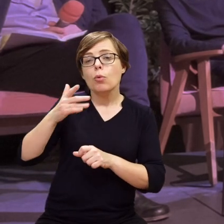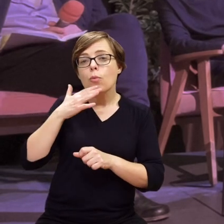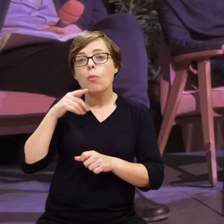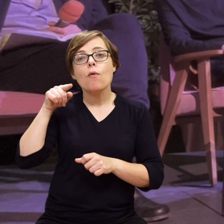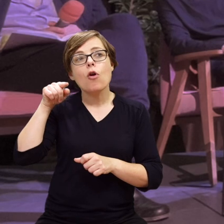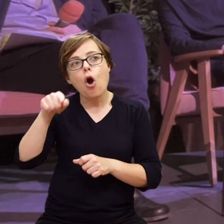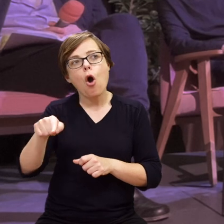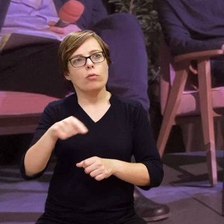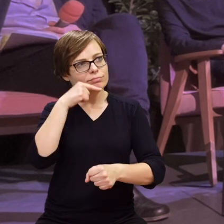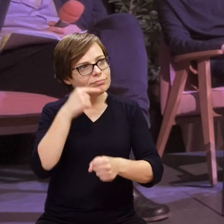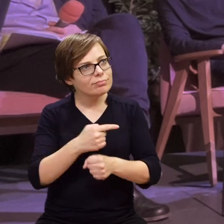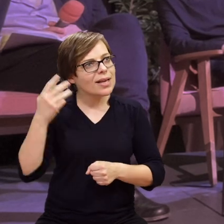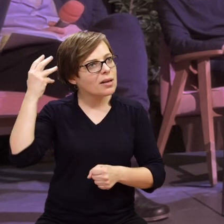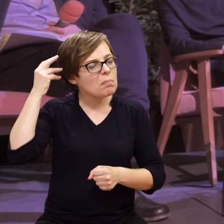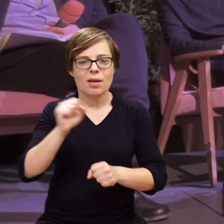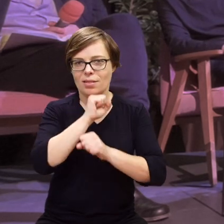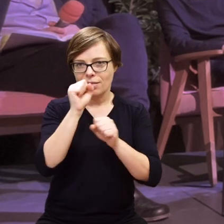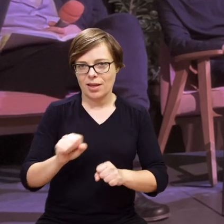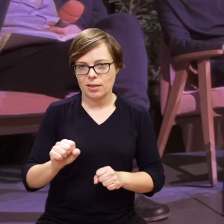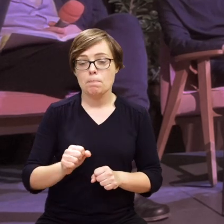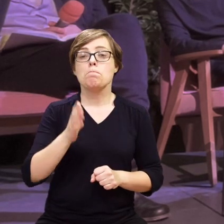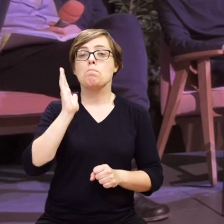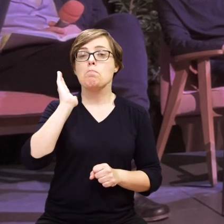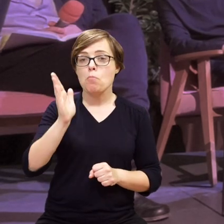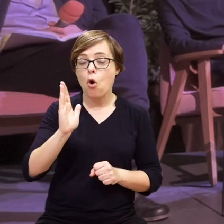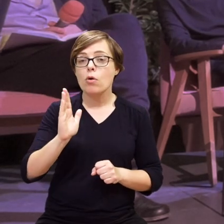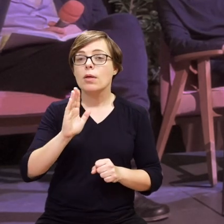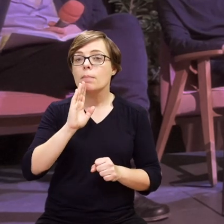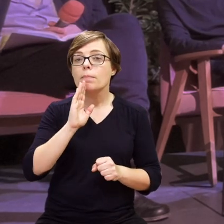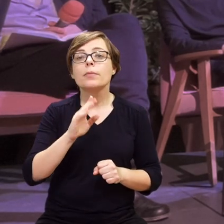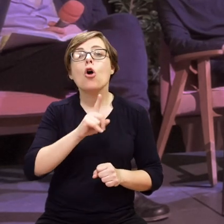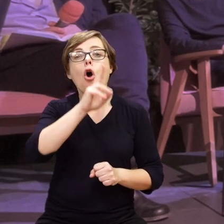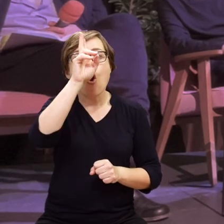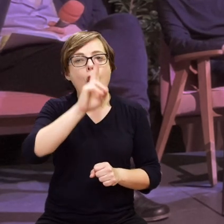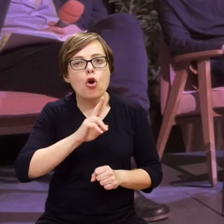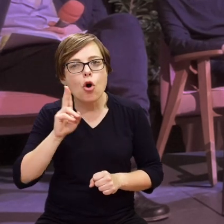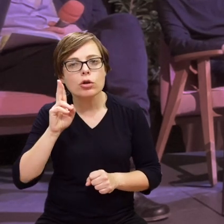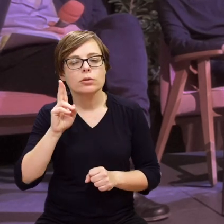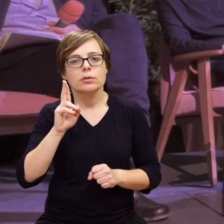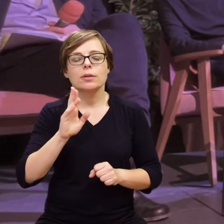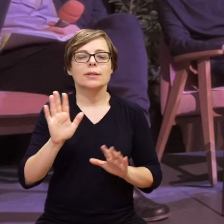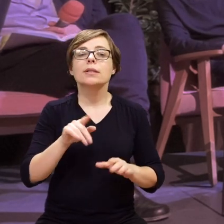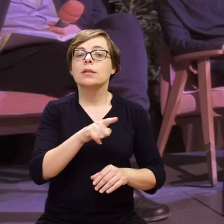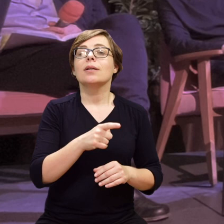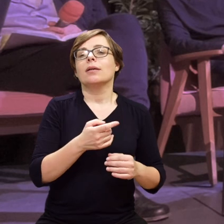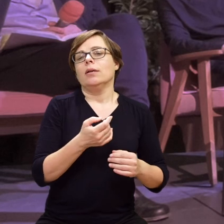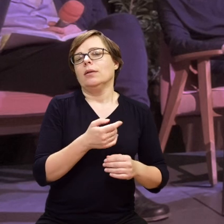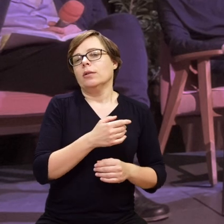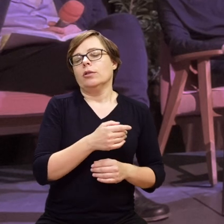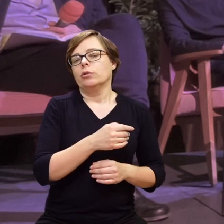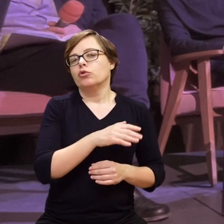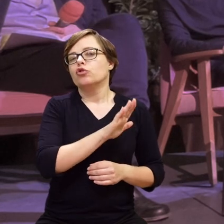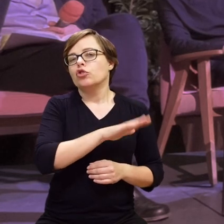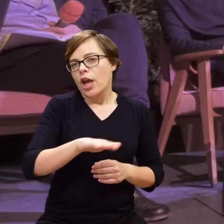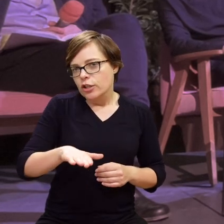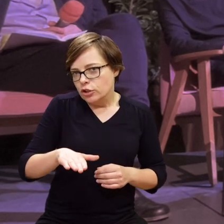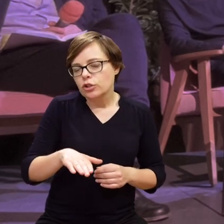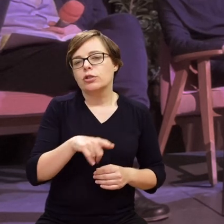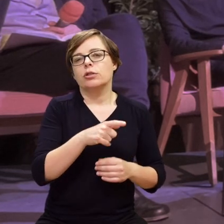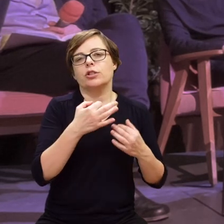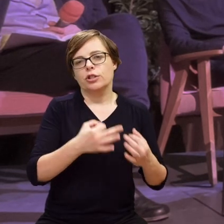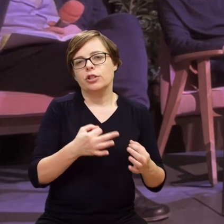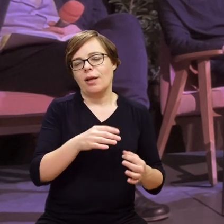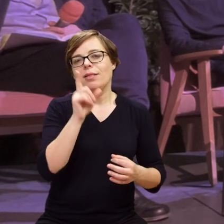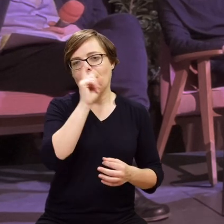nigdy nie zdecydowałyby się na implant. Później obserwowałam to pokolenie na przykład rodziców, znaczy dzieci dzisiaj takich kilkunastoletnich,